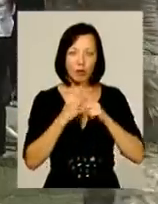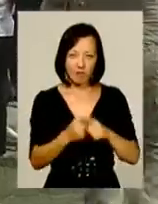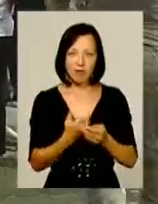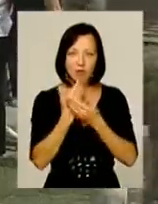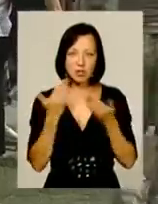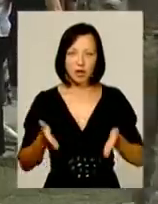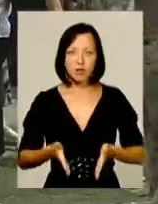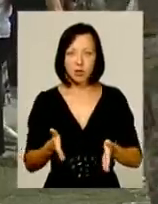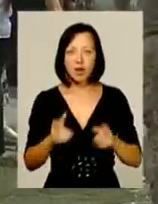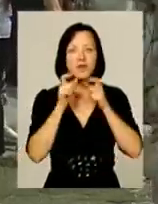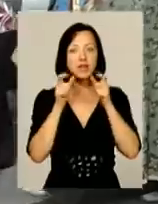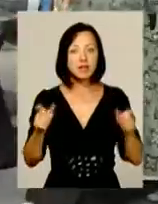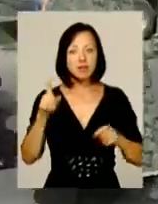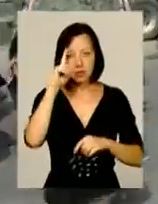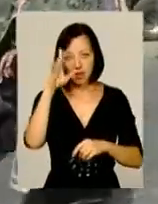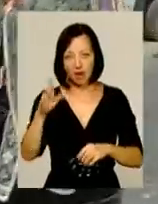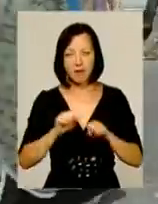путь – під виглуки слава герою.